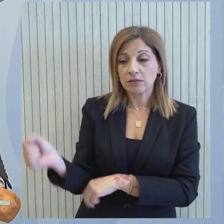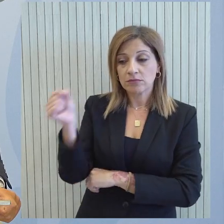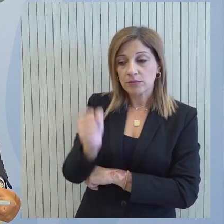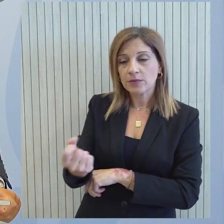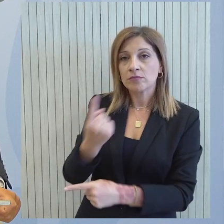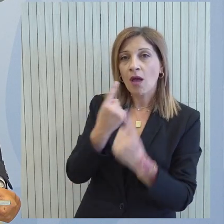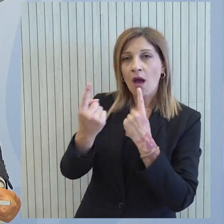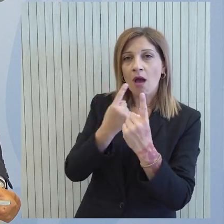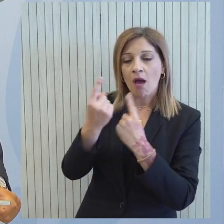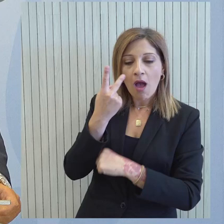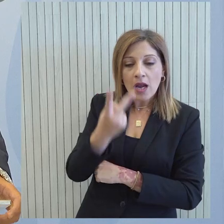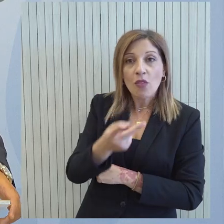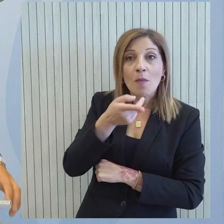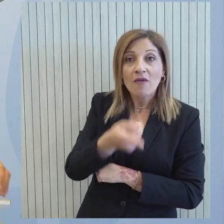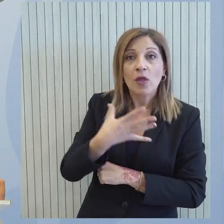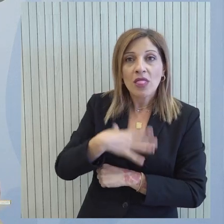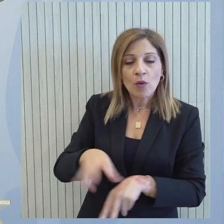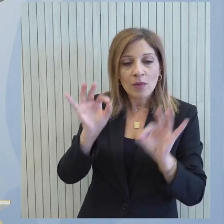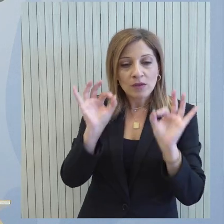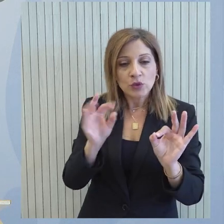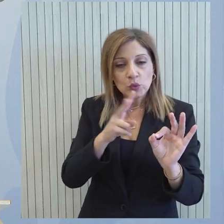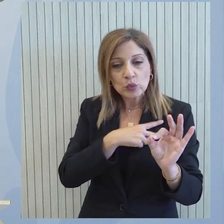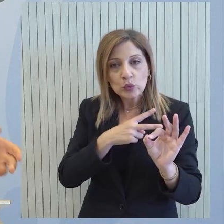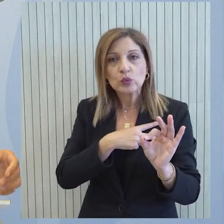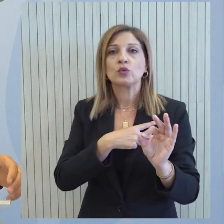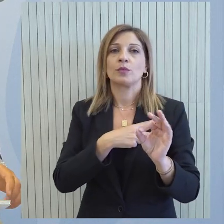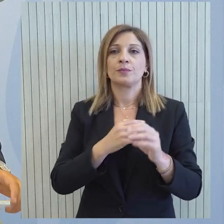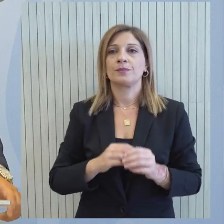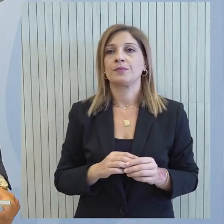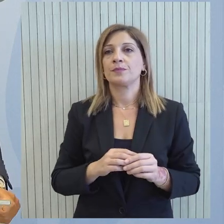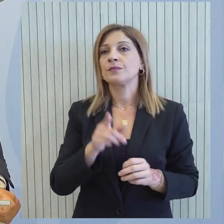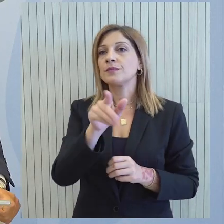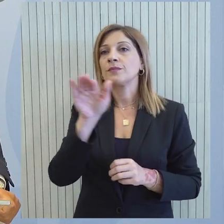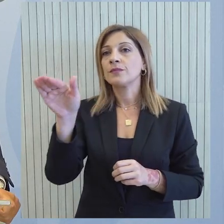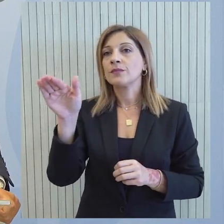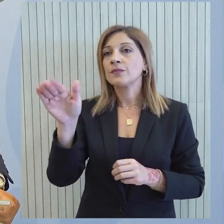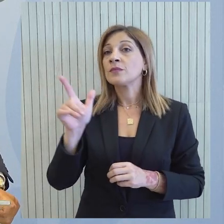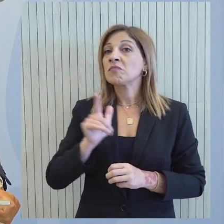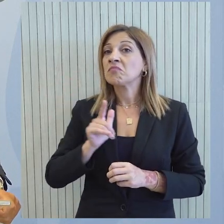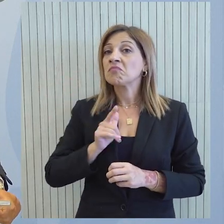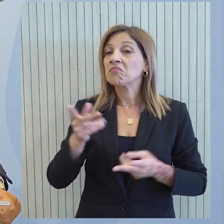για να μπορέσει ακριβώς να υπάρχει αυτή η σφαιρική ή συλλογική άποψη Η